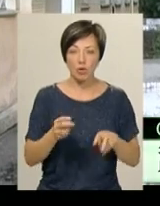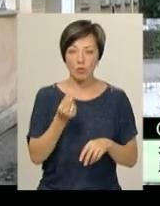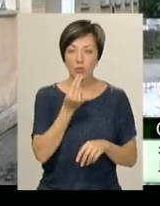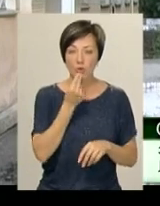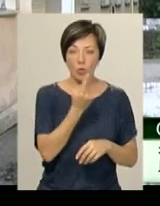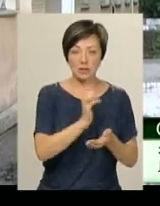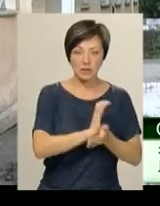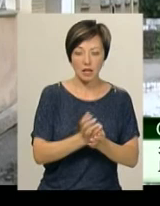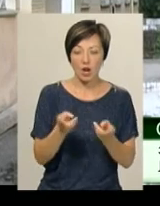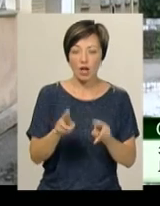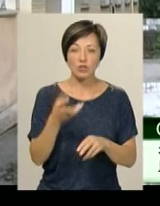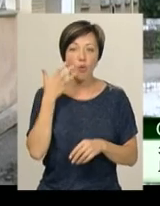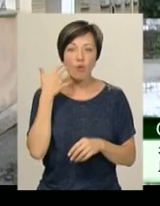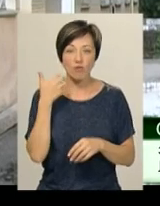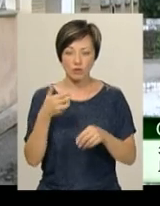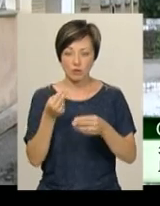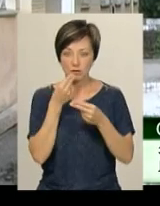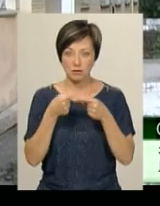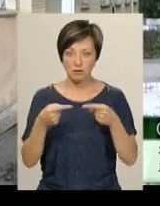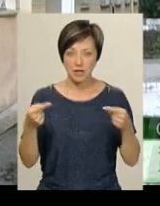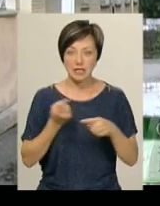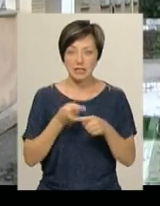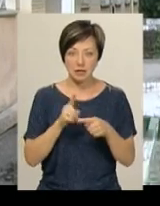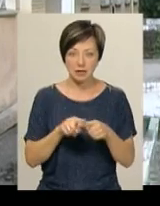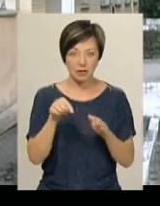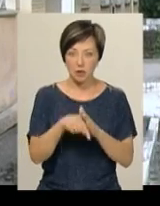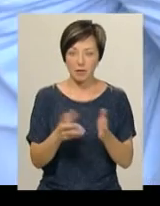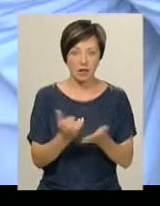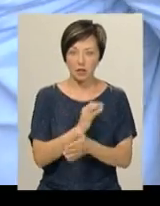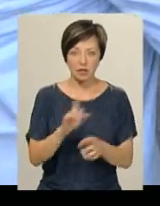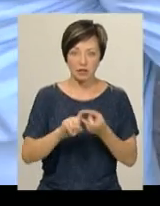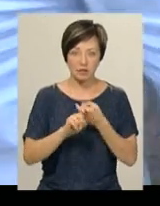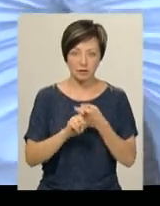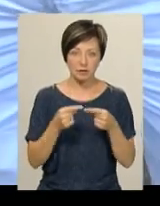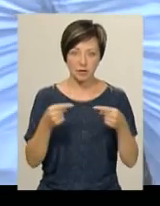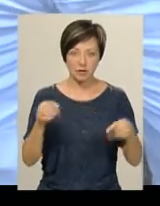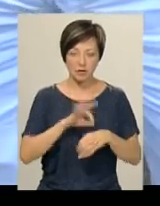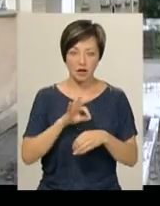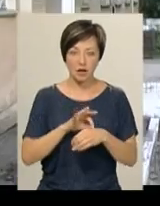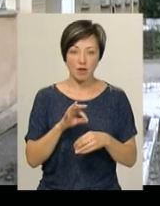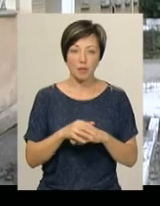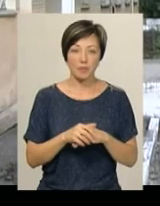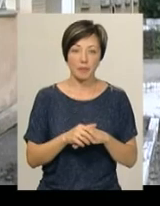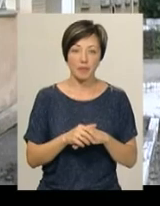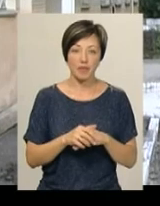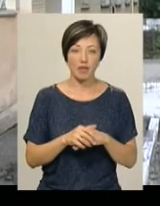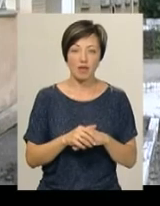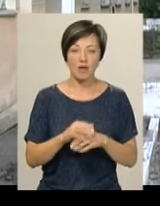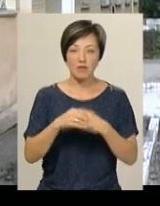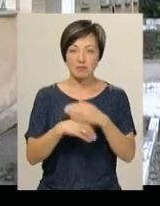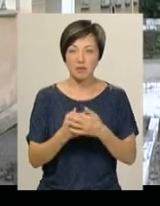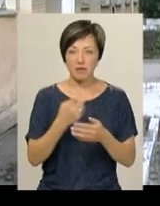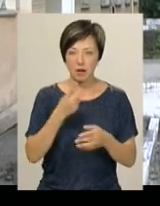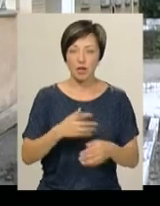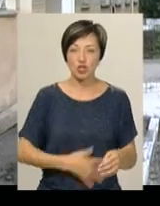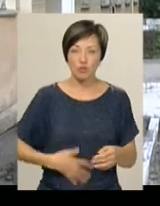сир, а решта овочева продукція. І в цій продукції ми не знайшли патогенну мікрофлору. В змивах ми знайшли дійсно